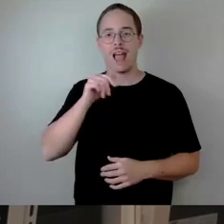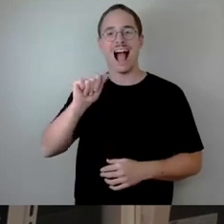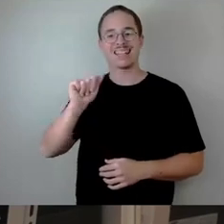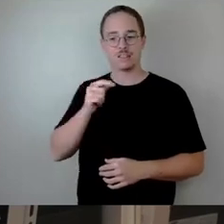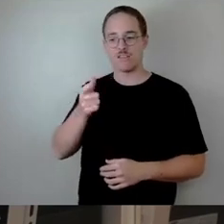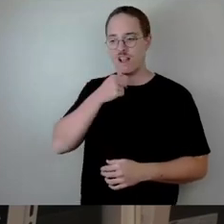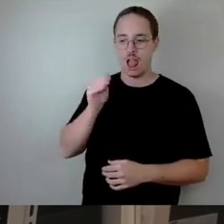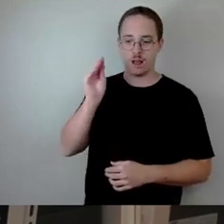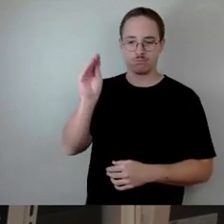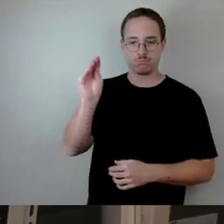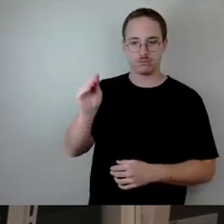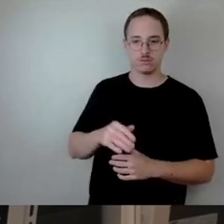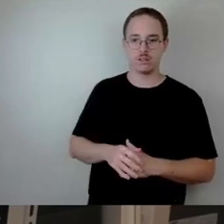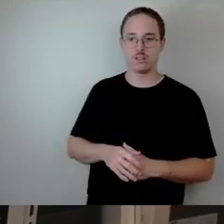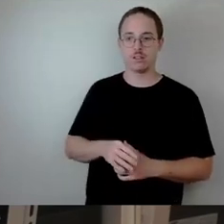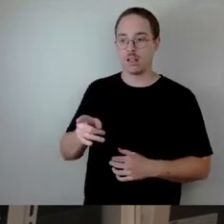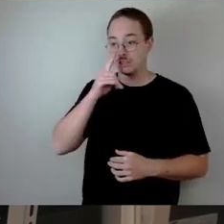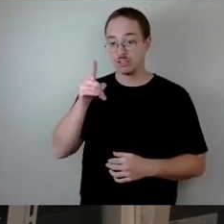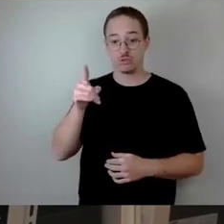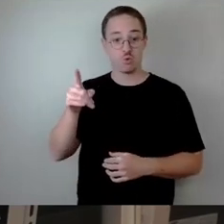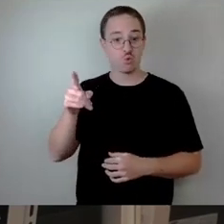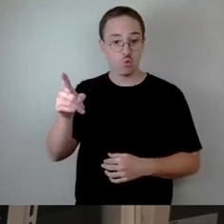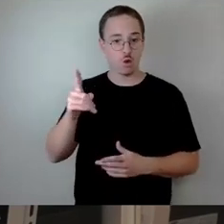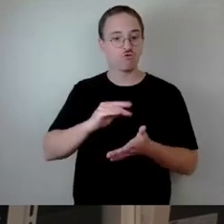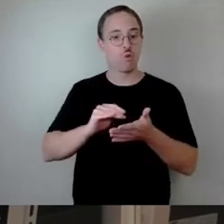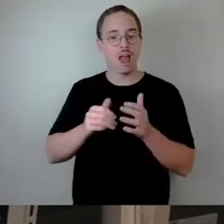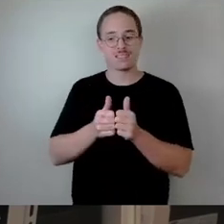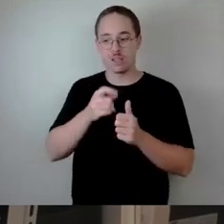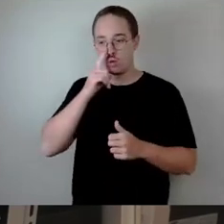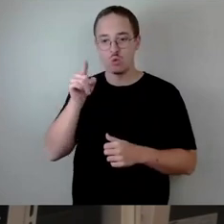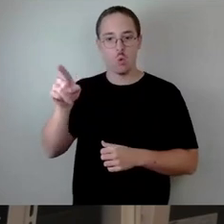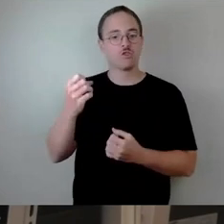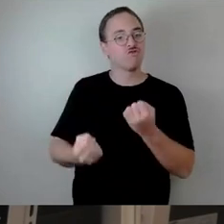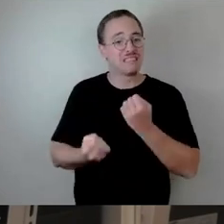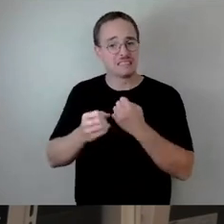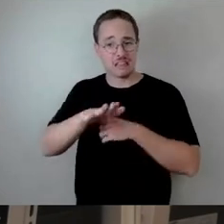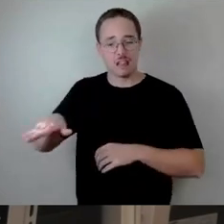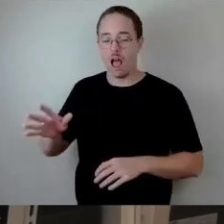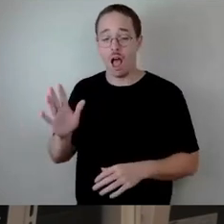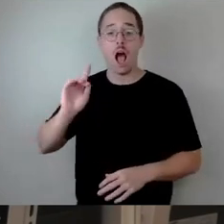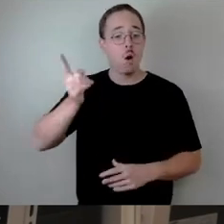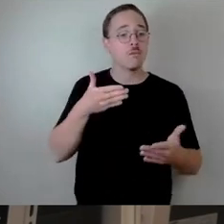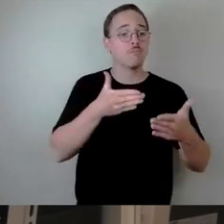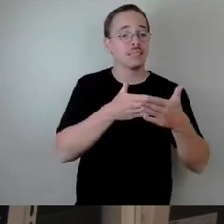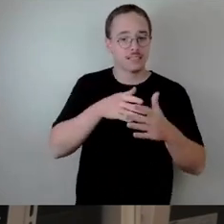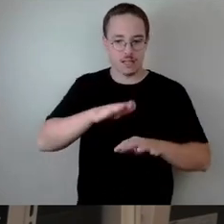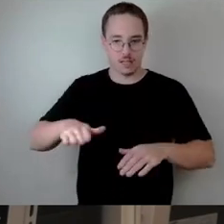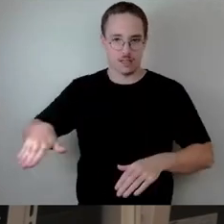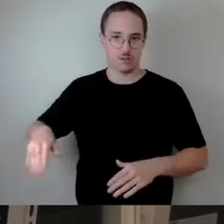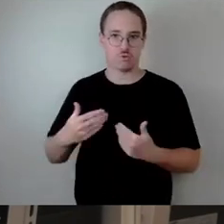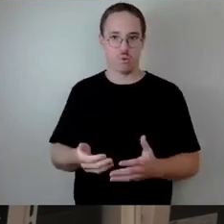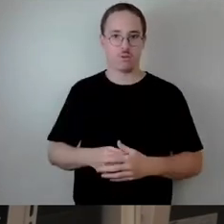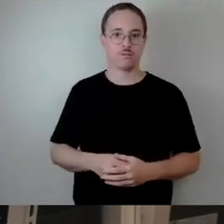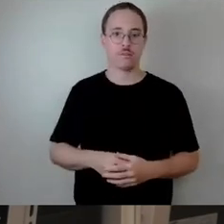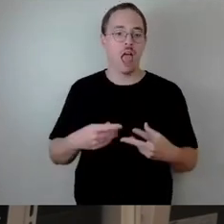du in der Vorlage hieß, sind es auch behinderte Kinder. Und viele behinderte Kinder zum Beispiel könnten bei egal welchem Klassenteiler ohne Schulassistenz da nicht hingehen.